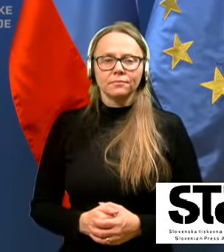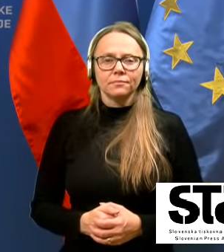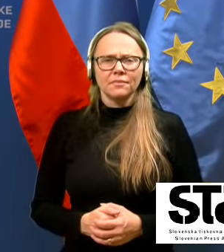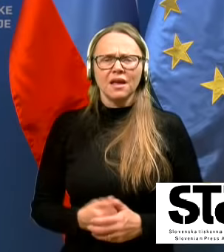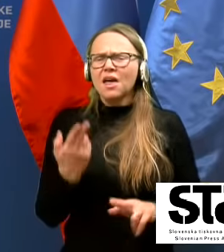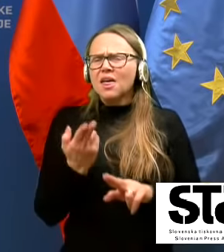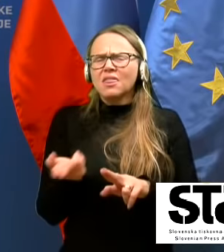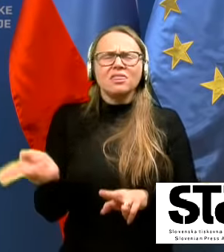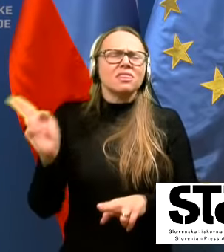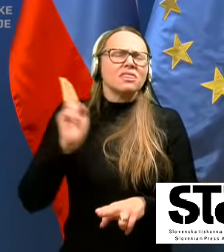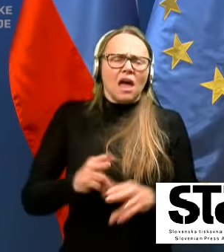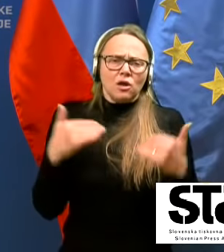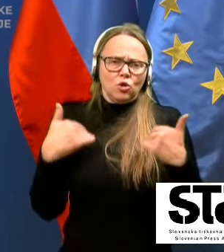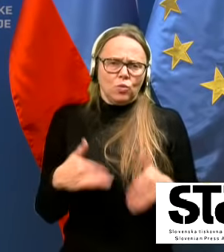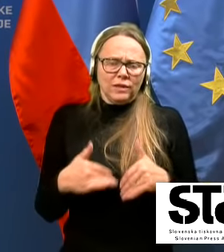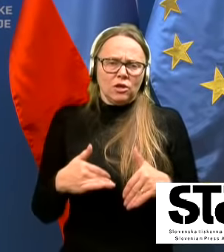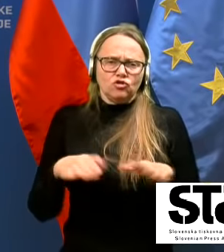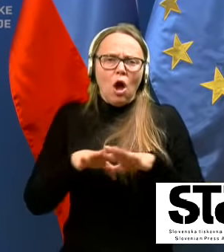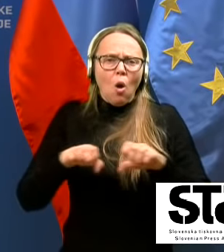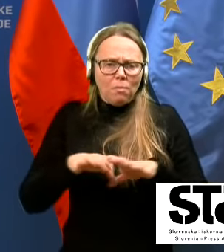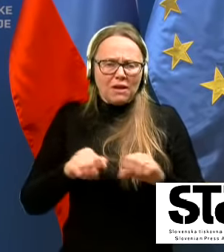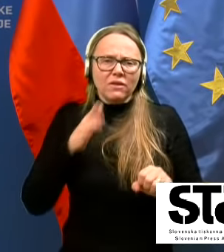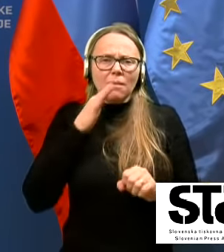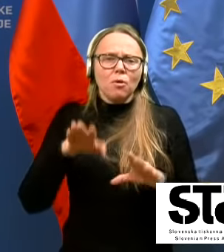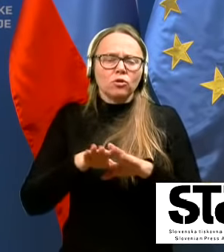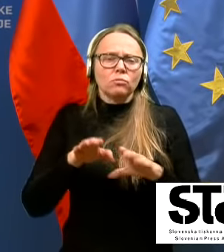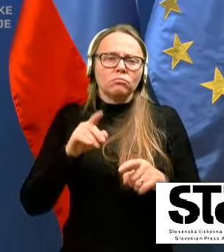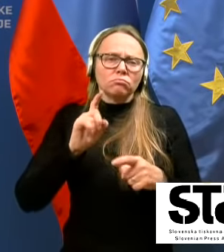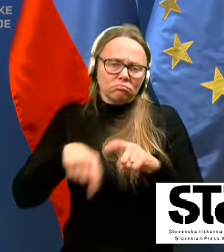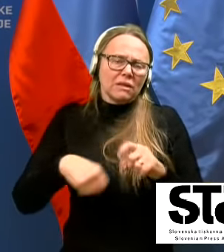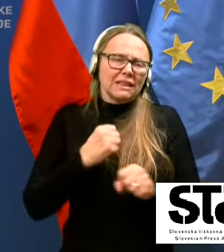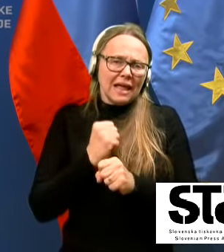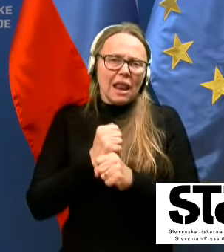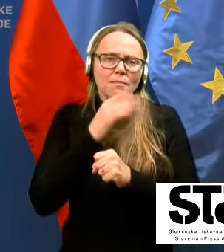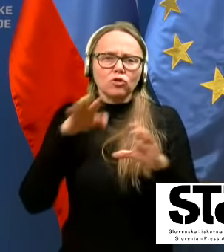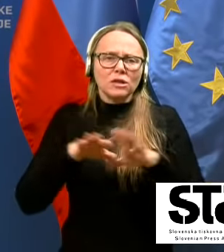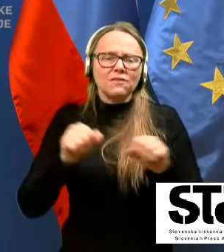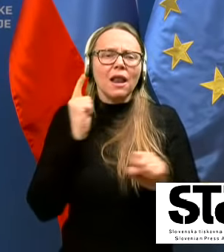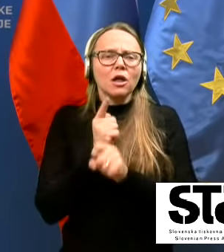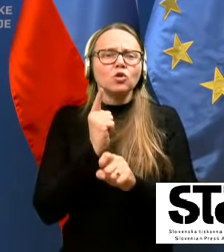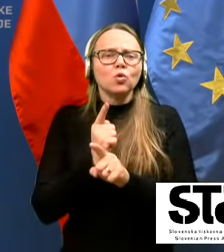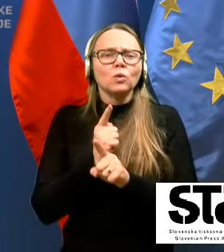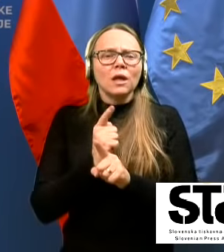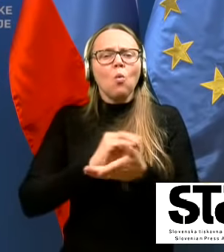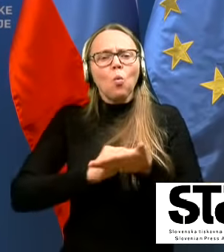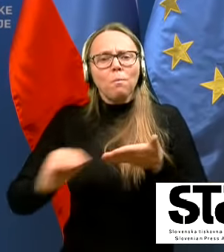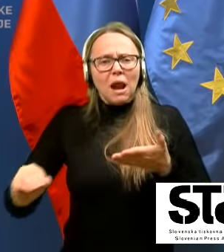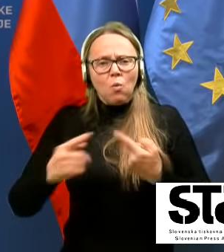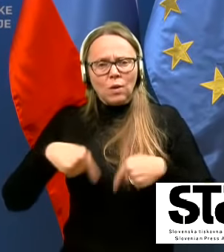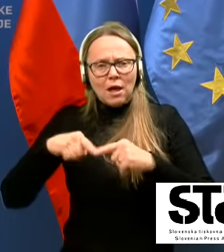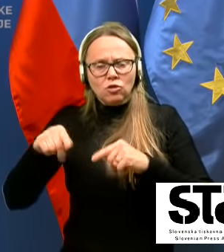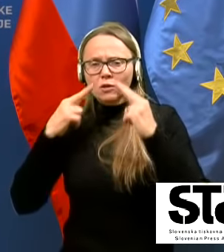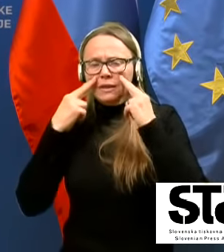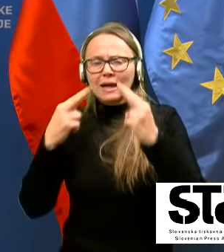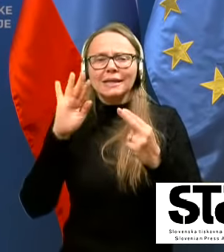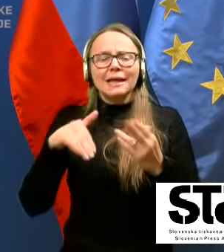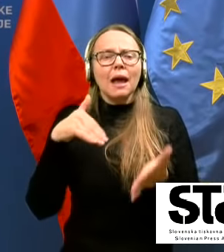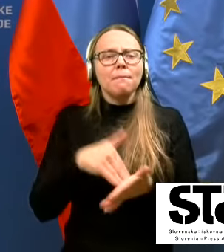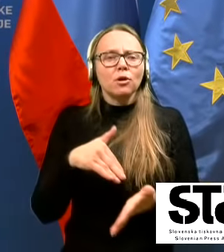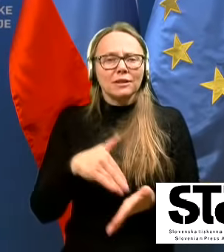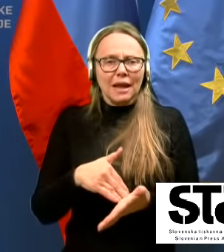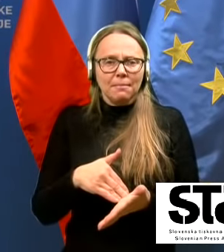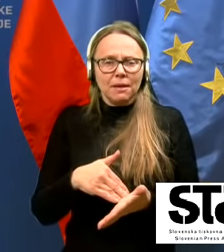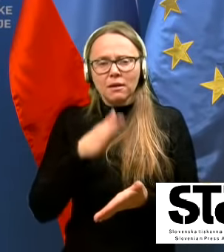Najnujnejše opravila bodo izvajale tudi upravne enote. Glede na sezono, glede na potrebe,